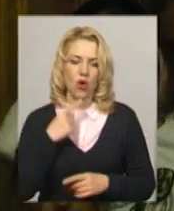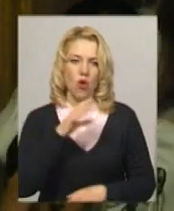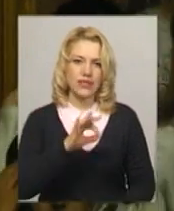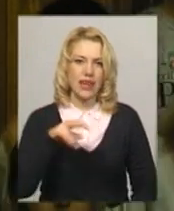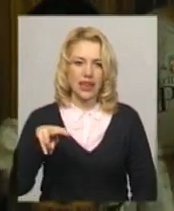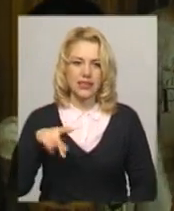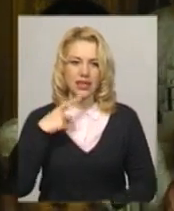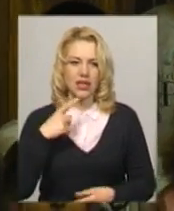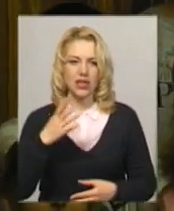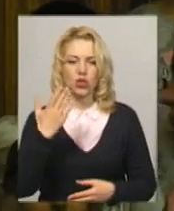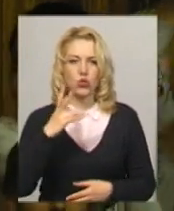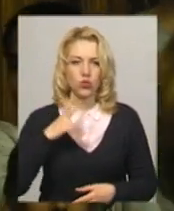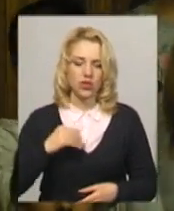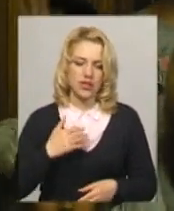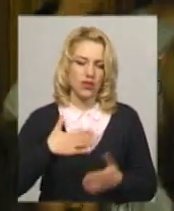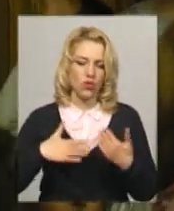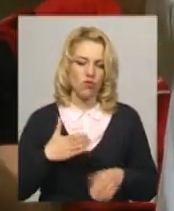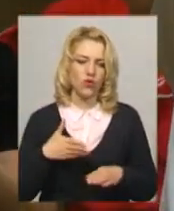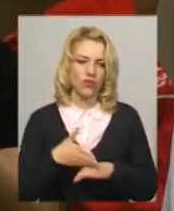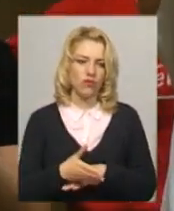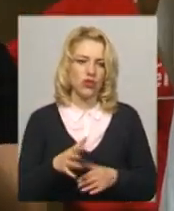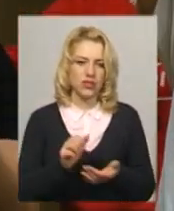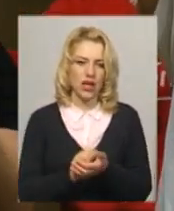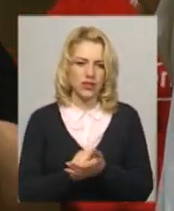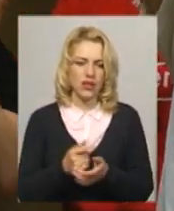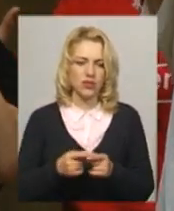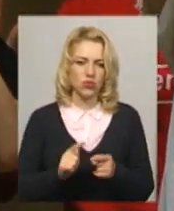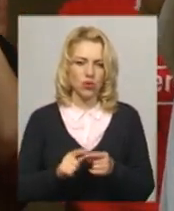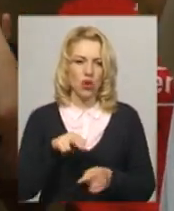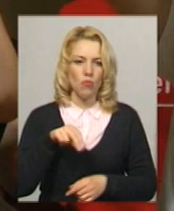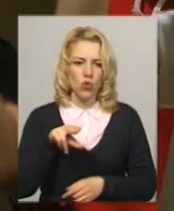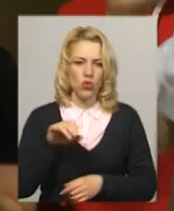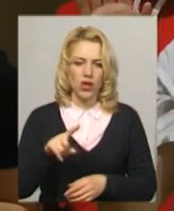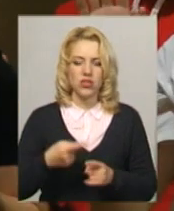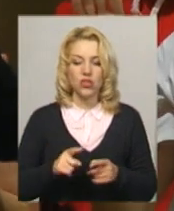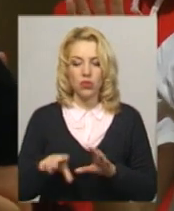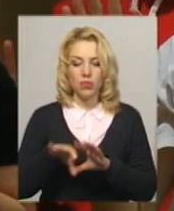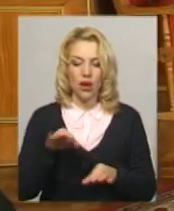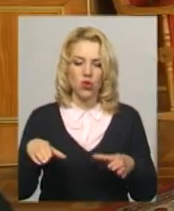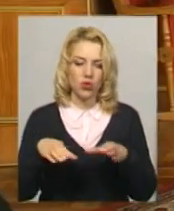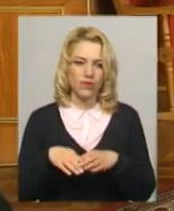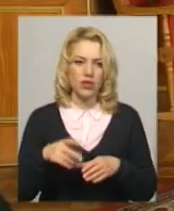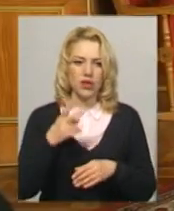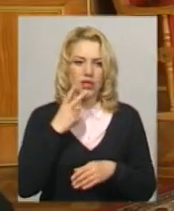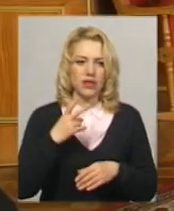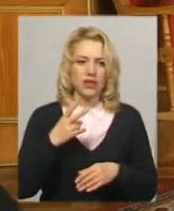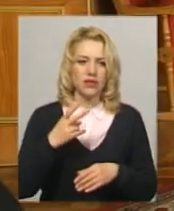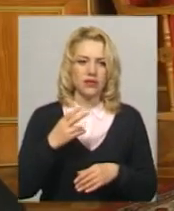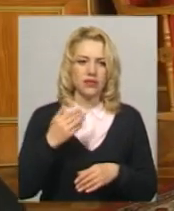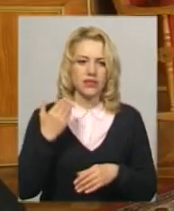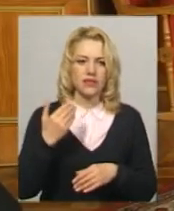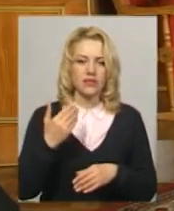каже, її донька із задоволенням відвідує заняття в Подолянчику. Колектив обирали, враховуючи схвальні відгуки друзів. Знаємо його